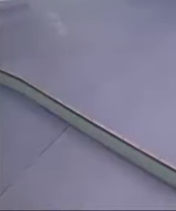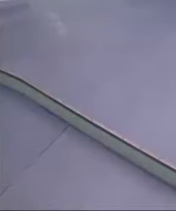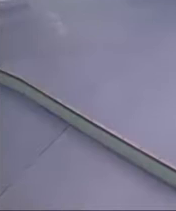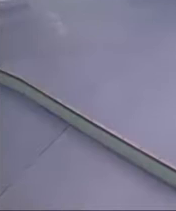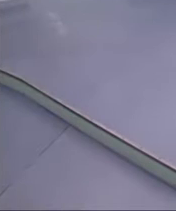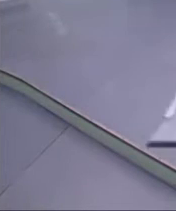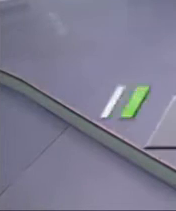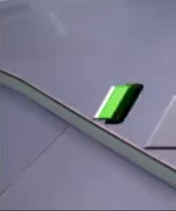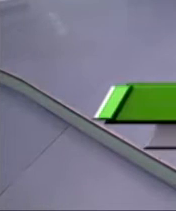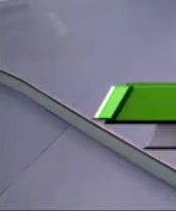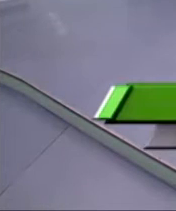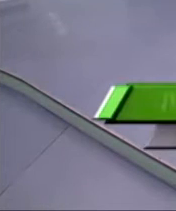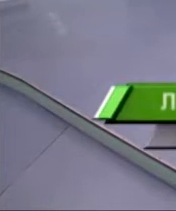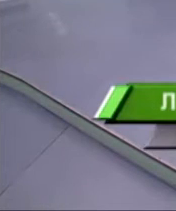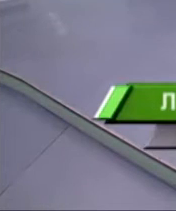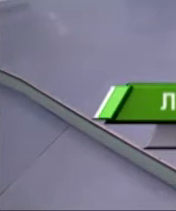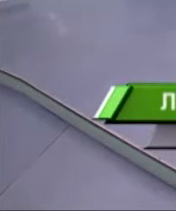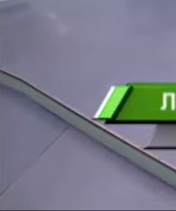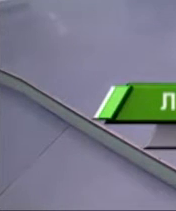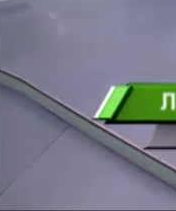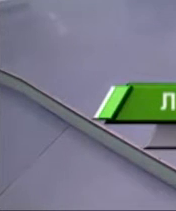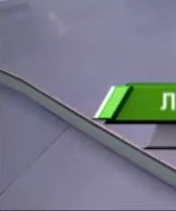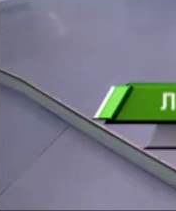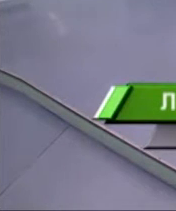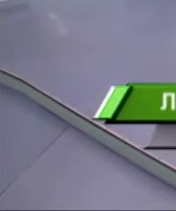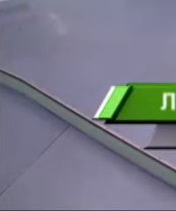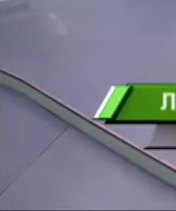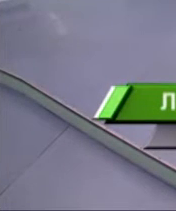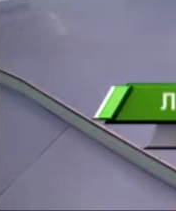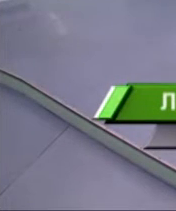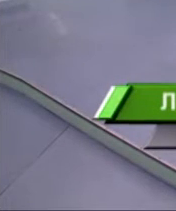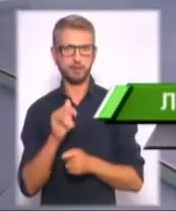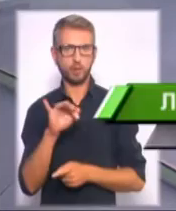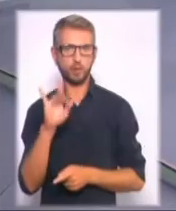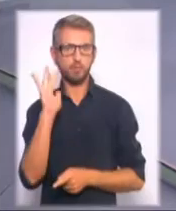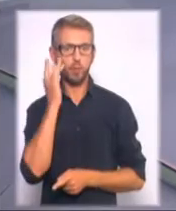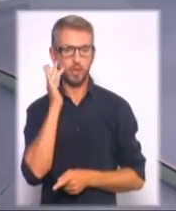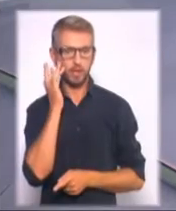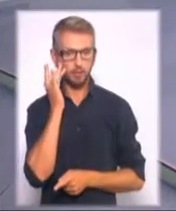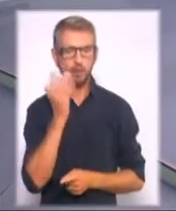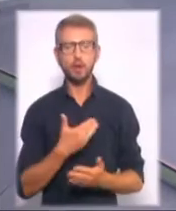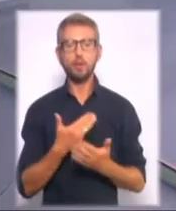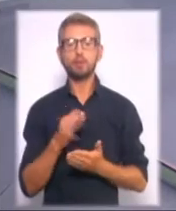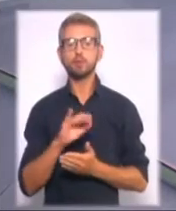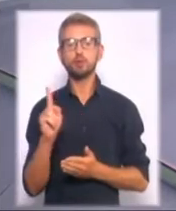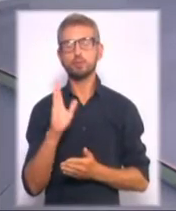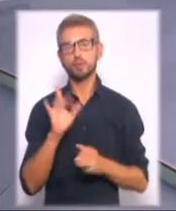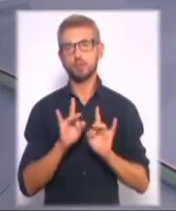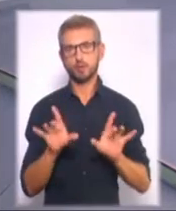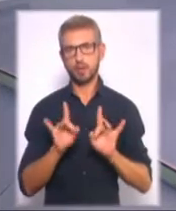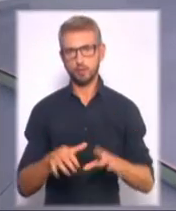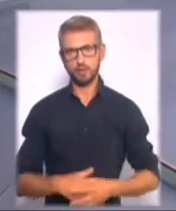Добрий вечір, СТН, про головні події п'ятниці. У студії працюють Лілія Гулей та Ігор Бондаренко. І ось про що розкажемо зокрема.